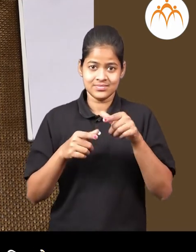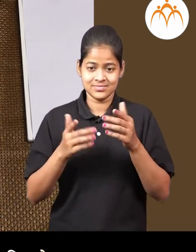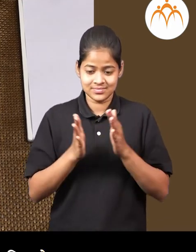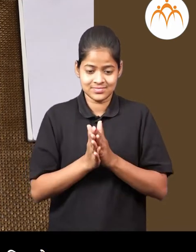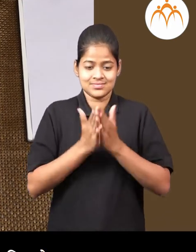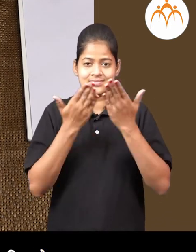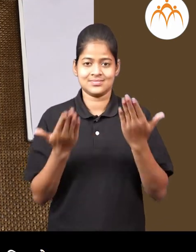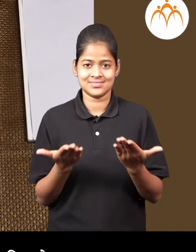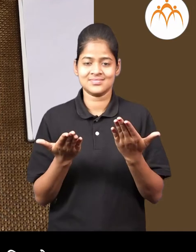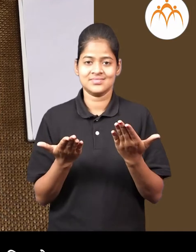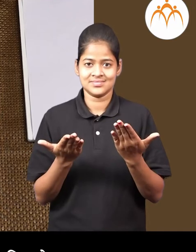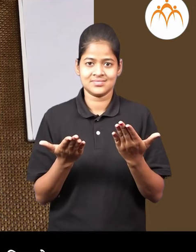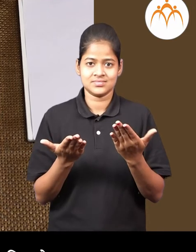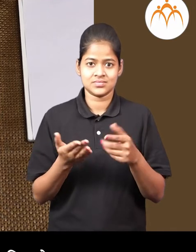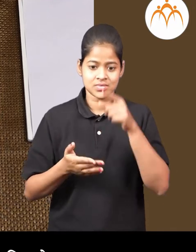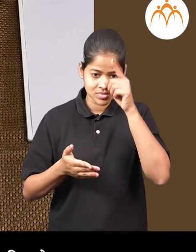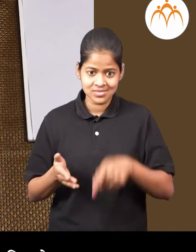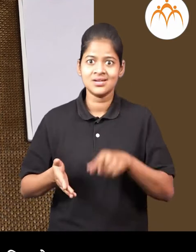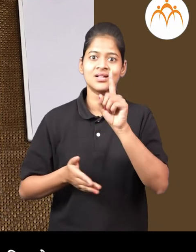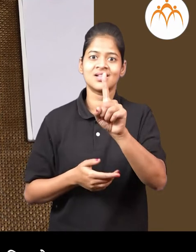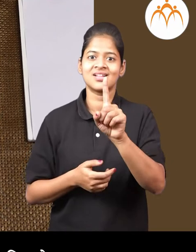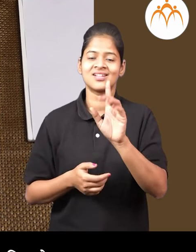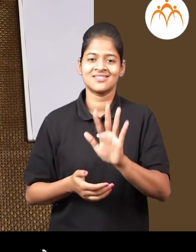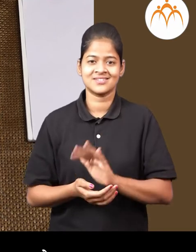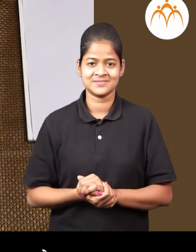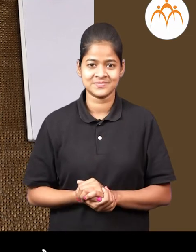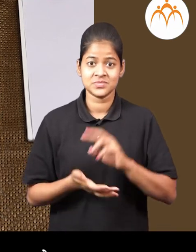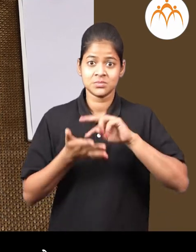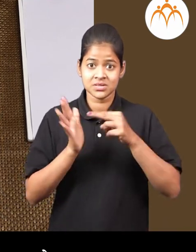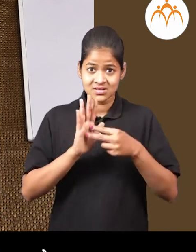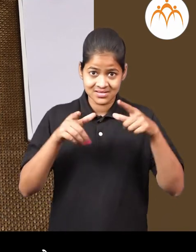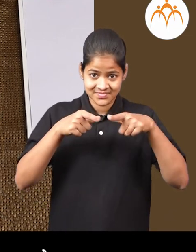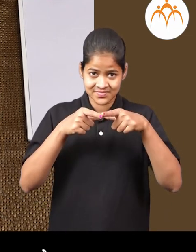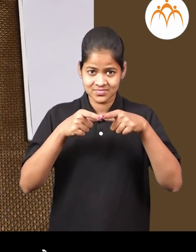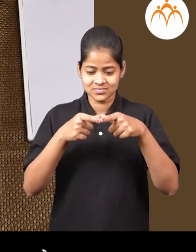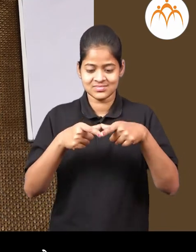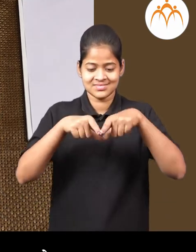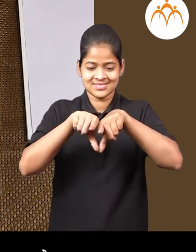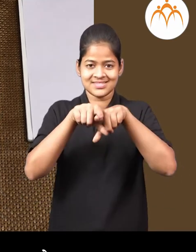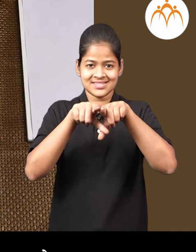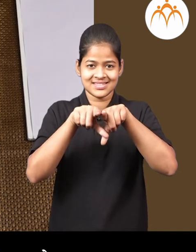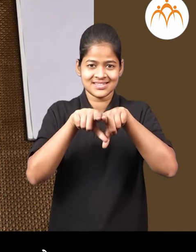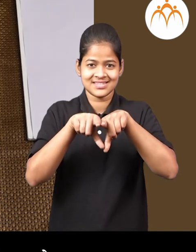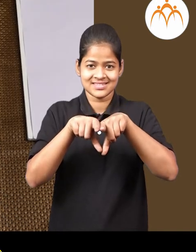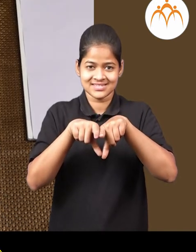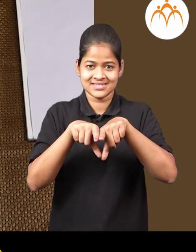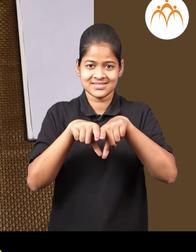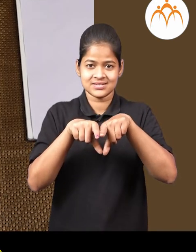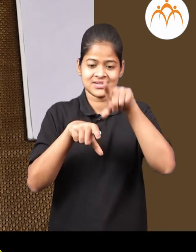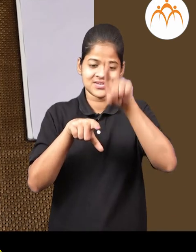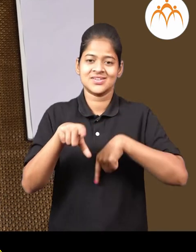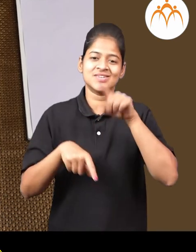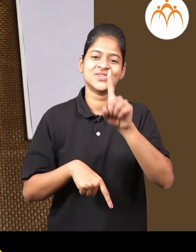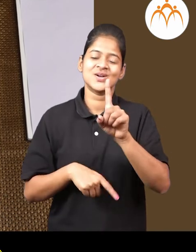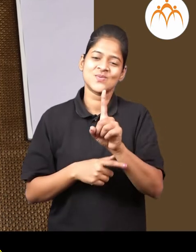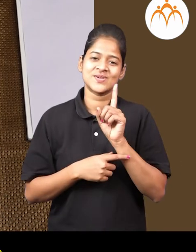आणि उगडली तर एक रेश मिलते मन्जेच हा ठीकोण सममिता है पण या